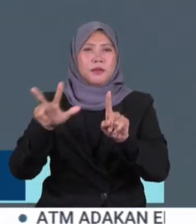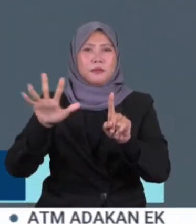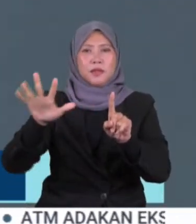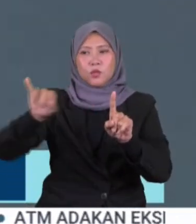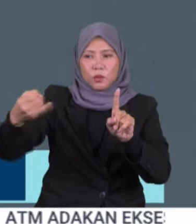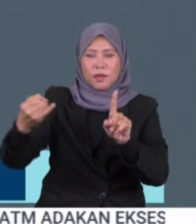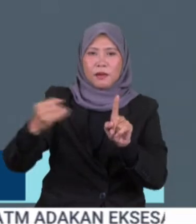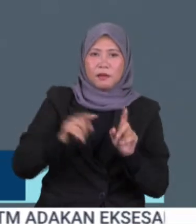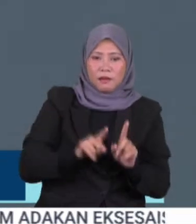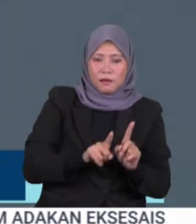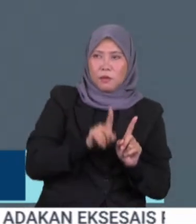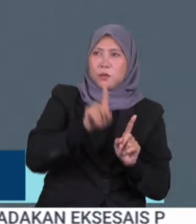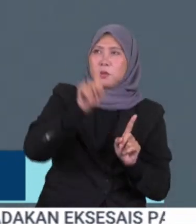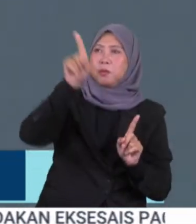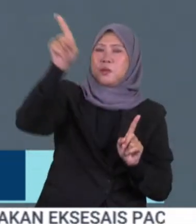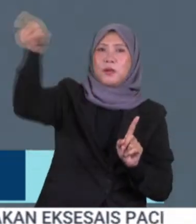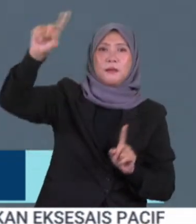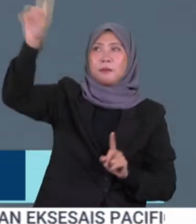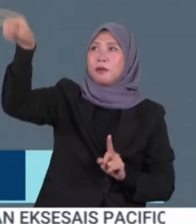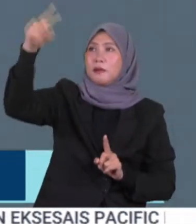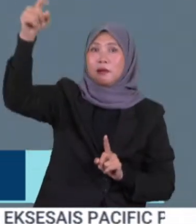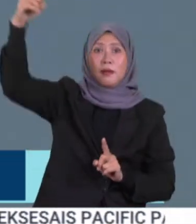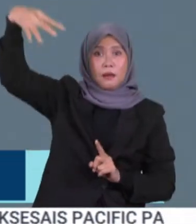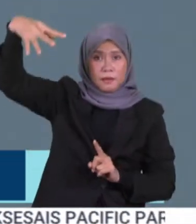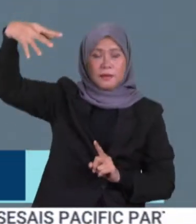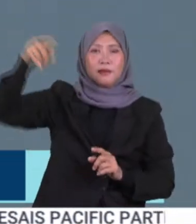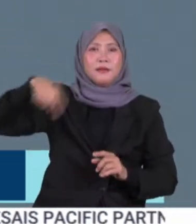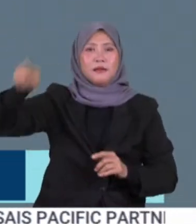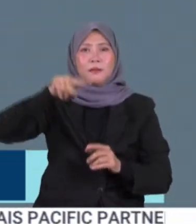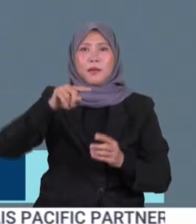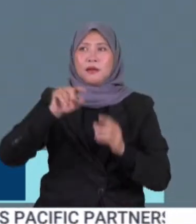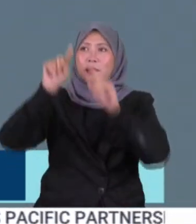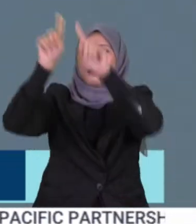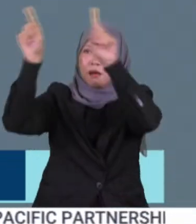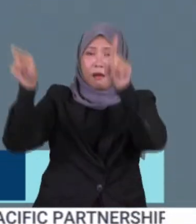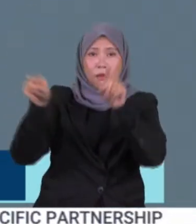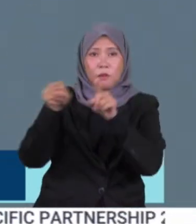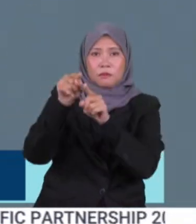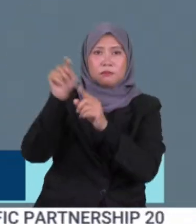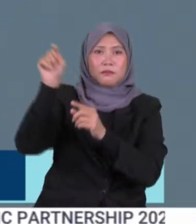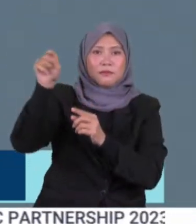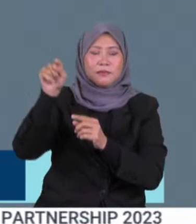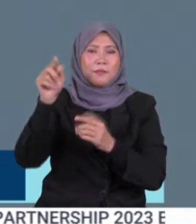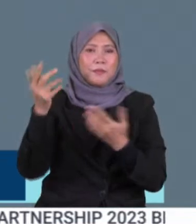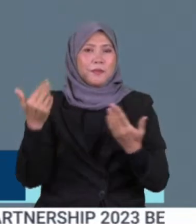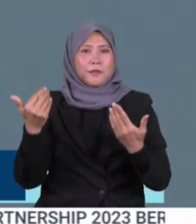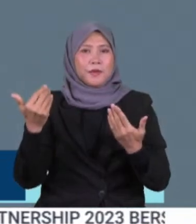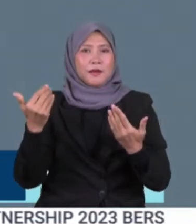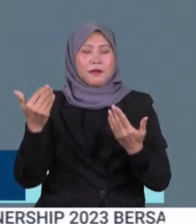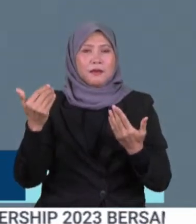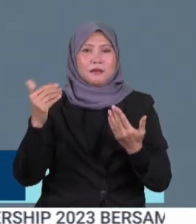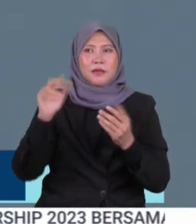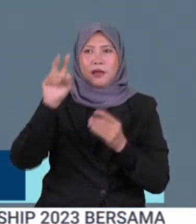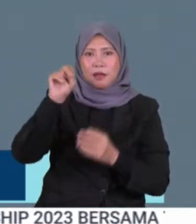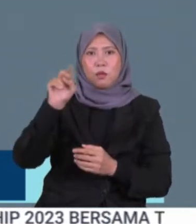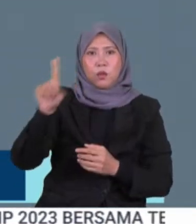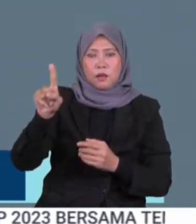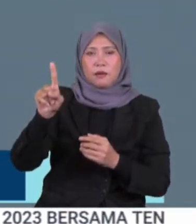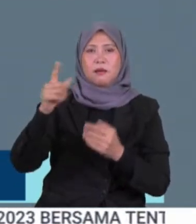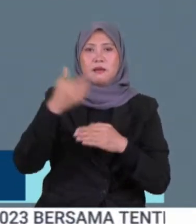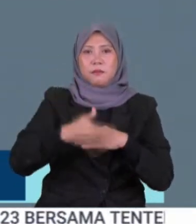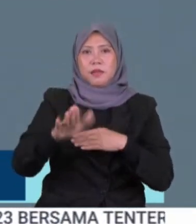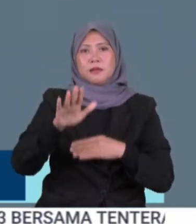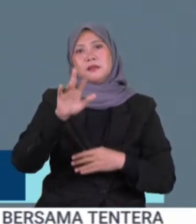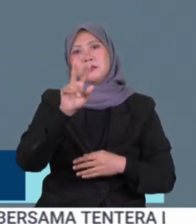menghala ke arah matahari Kapal itu dijangka berada dalam orbit halo di sekitar titik L1 selepas